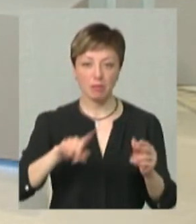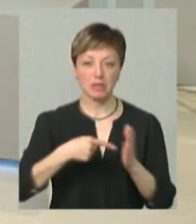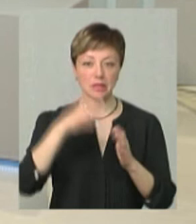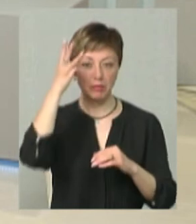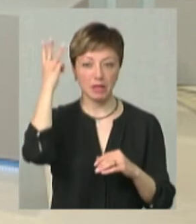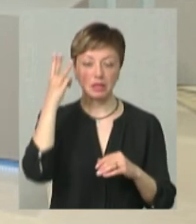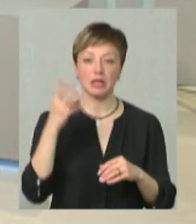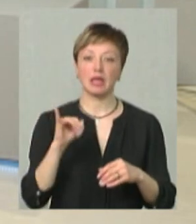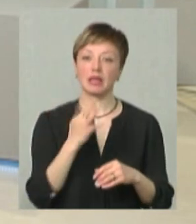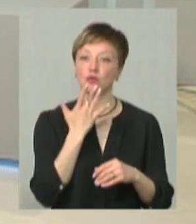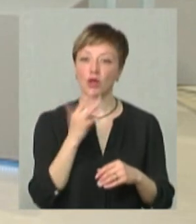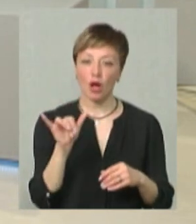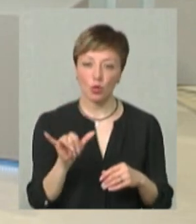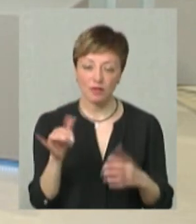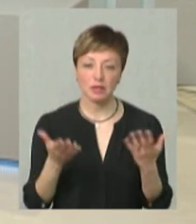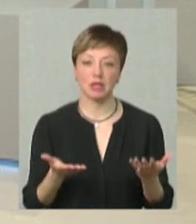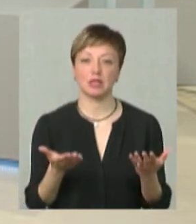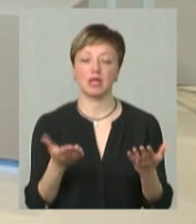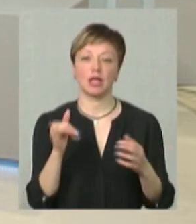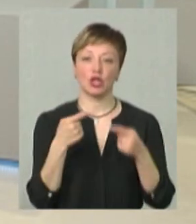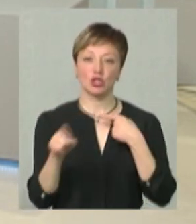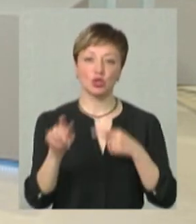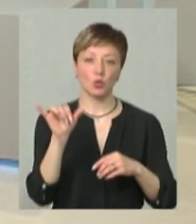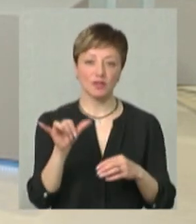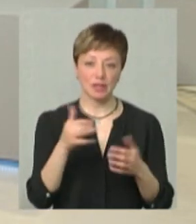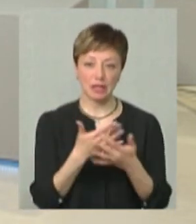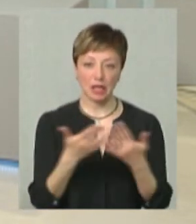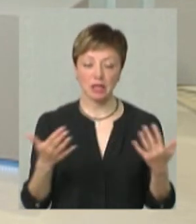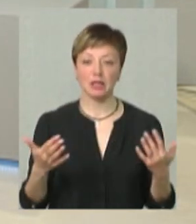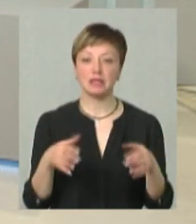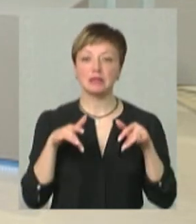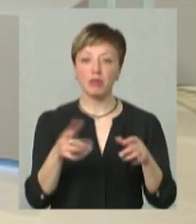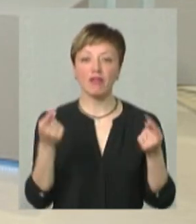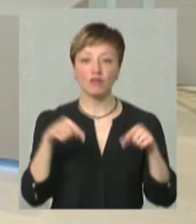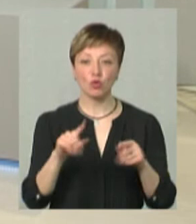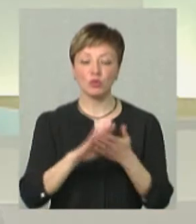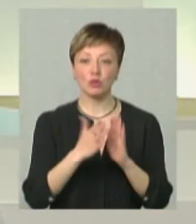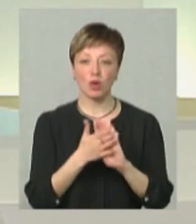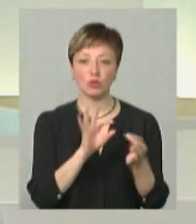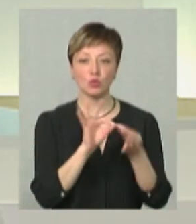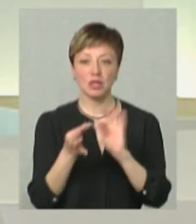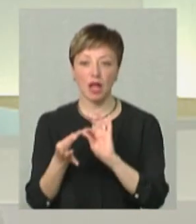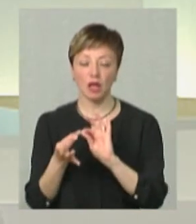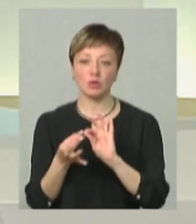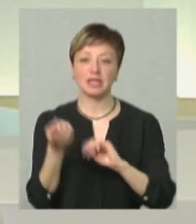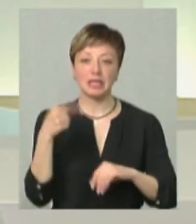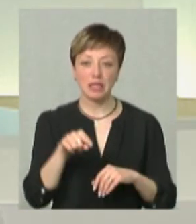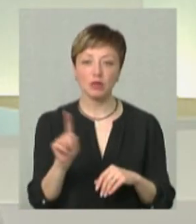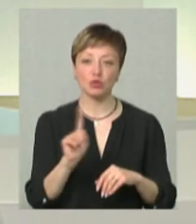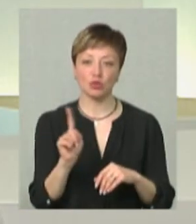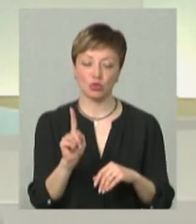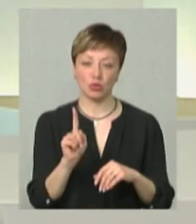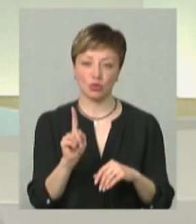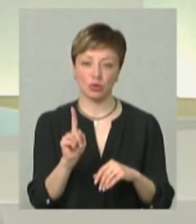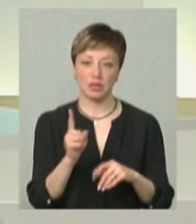Хмельницькому, і Хмельницький національний університет, інші виші. Справа в тому, що ситуація ускладнюється тим, що до